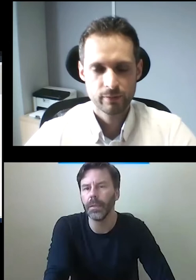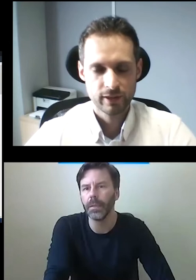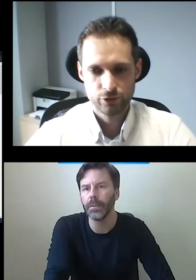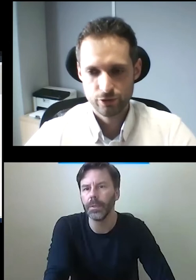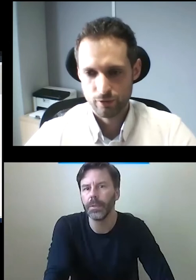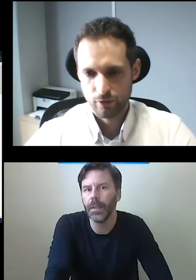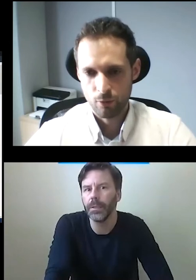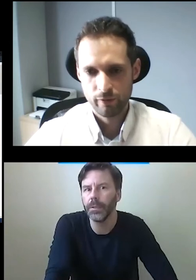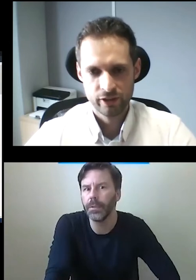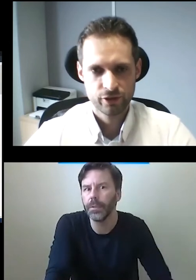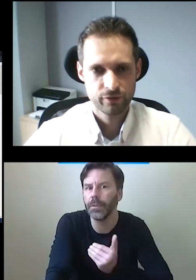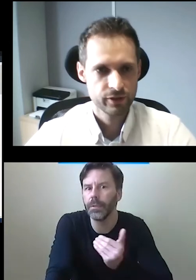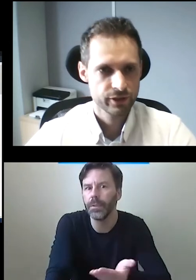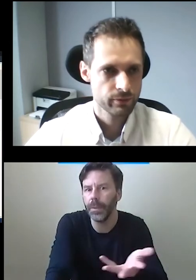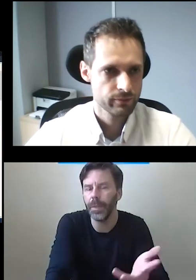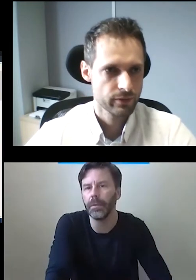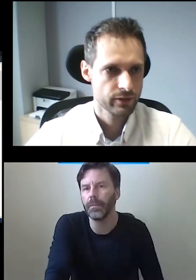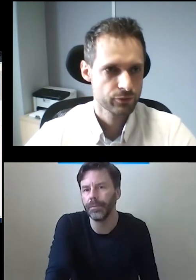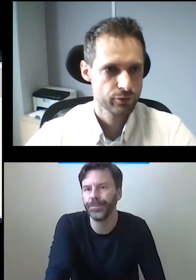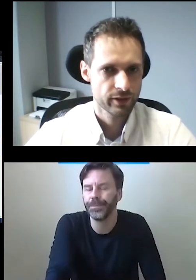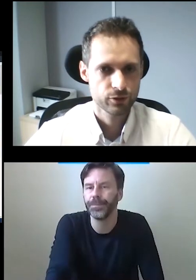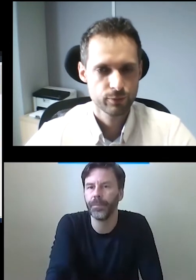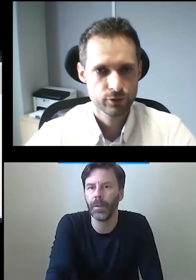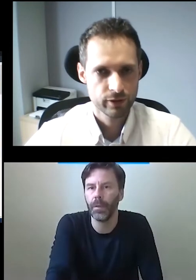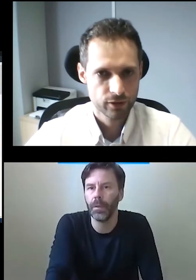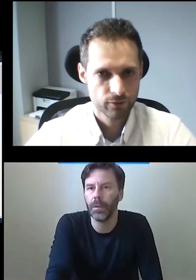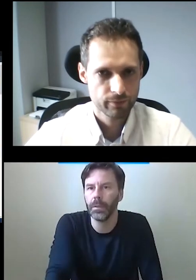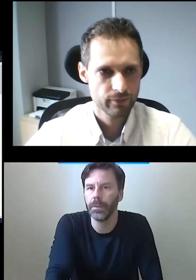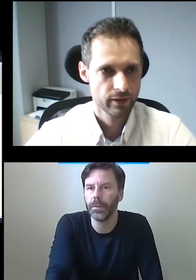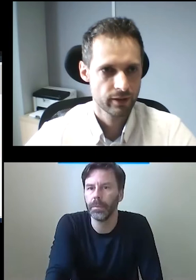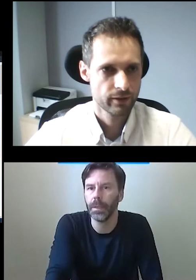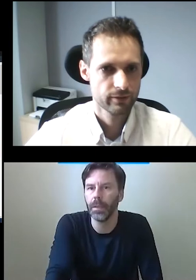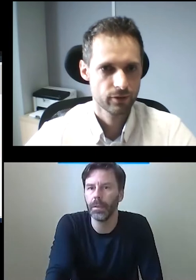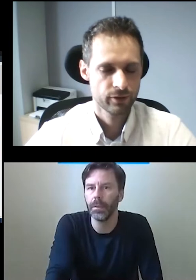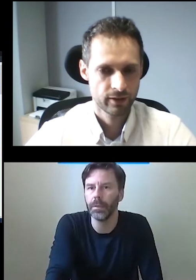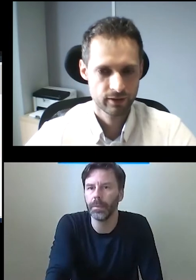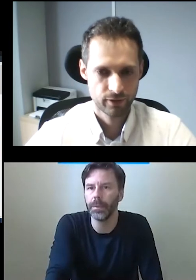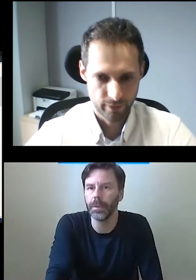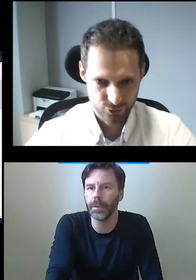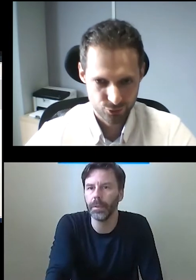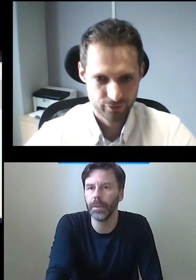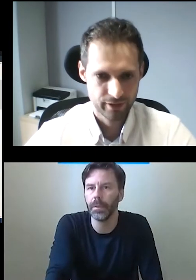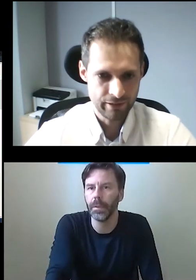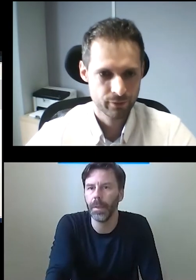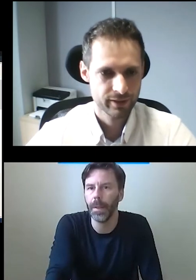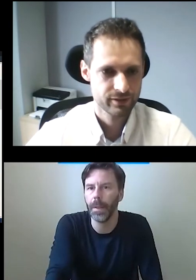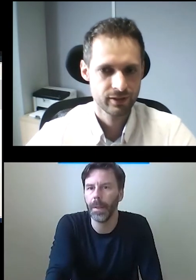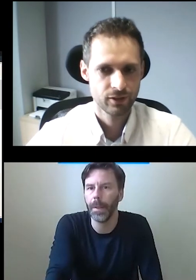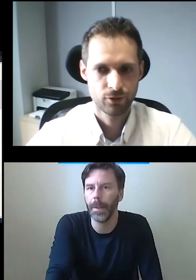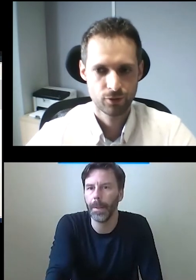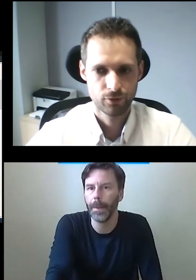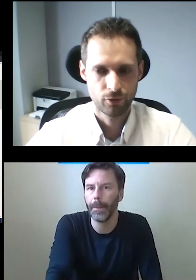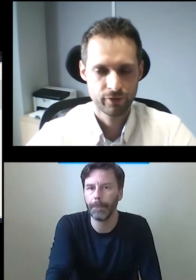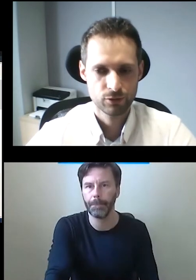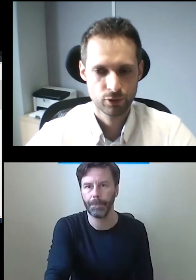Żeby zacząć omawiać nasze windę, chciałbym zwrócić uwagę na naszą stronę internetową. Ona zawiera bardzo dużo informacji